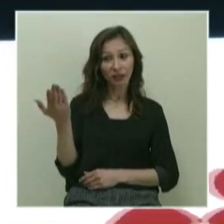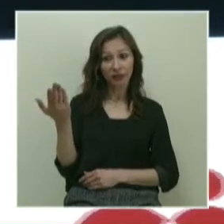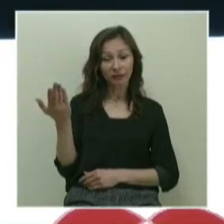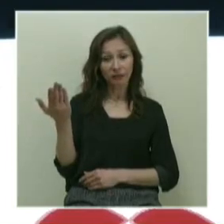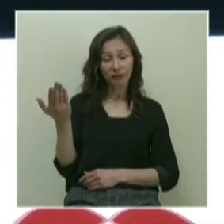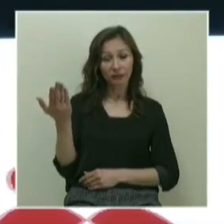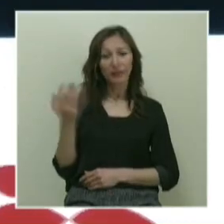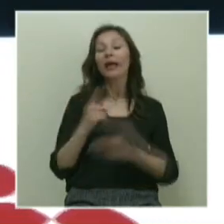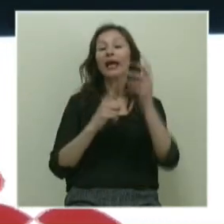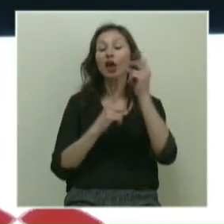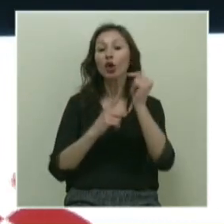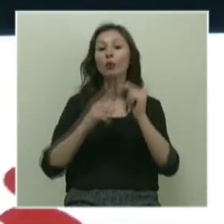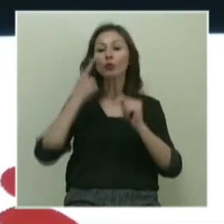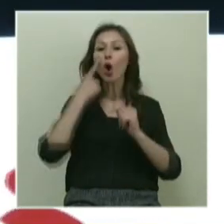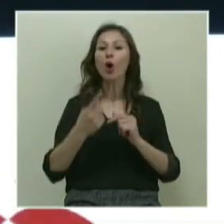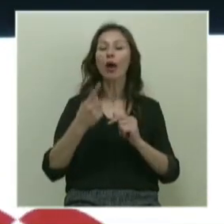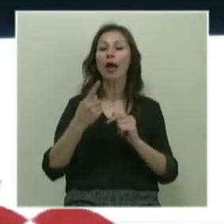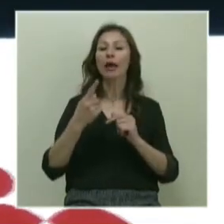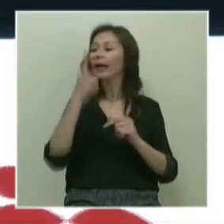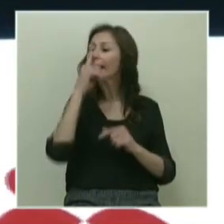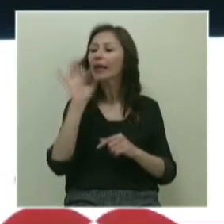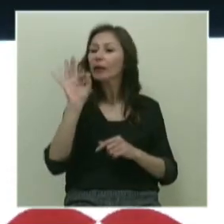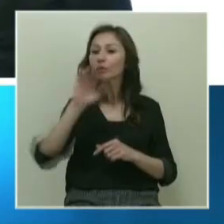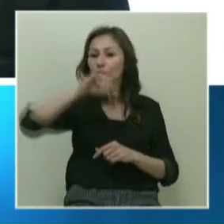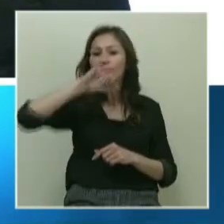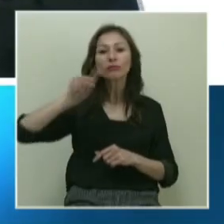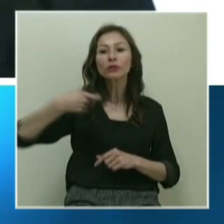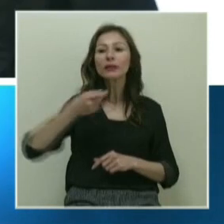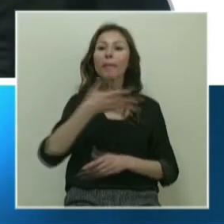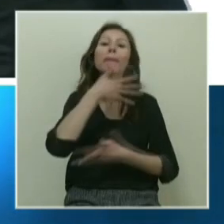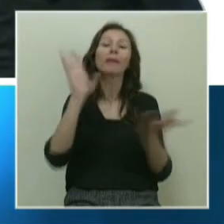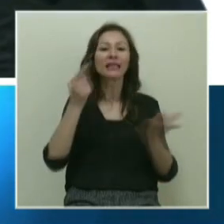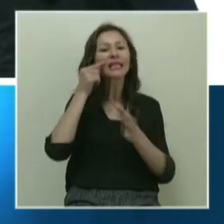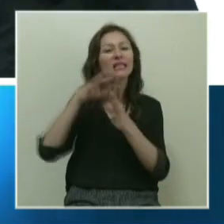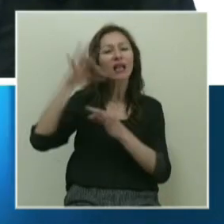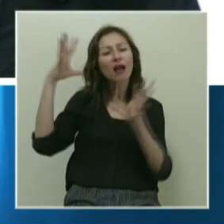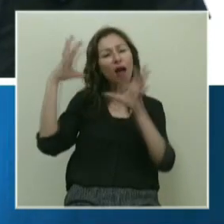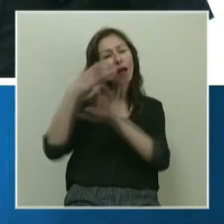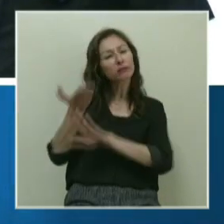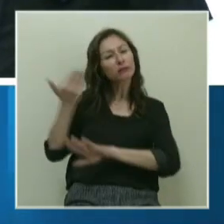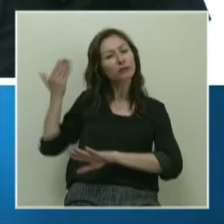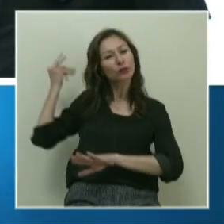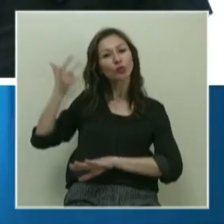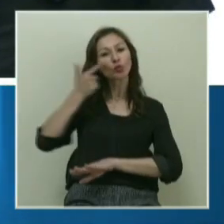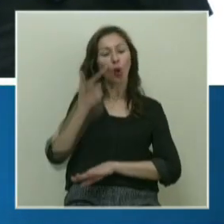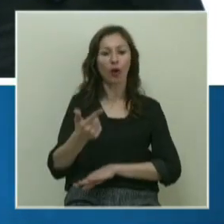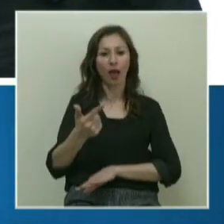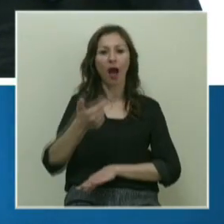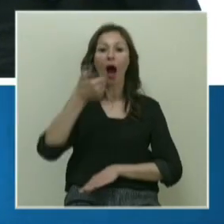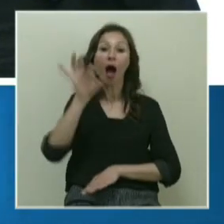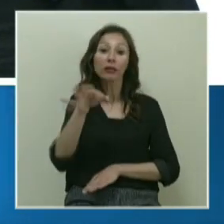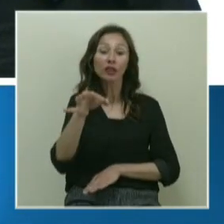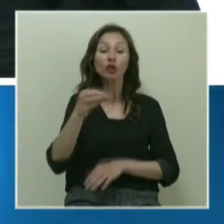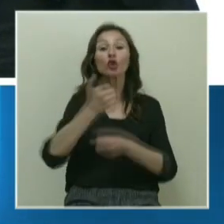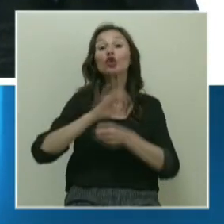İon sütunu olarak gördükleriniz, kimin keşfettiğini bilmediğiniz, insanlığın karanlık çağından bu yana bildiğimiz elementler. Altın,